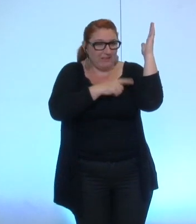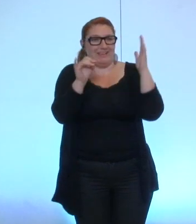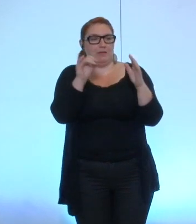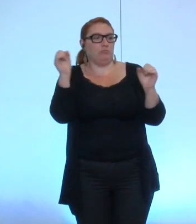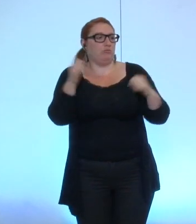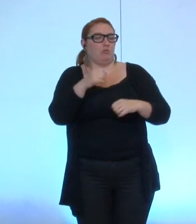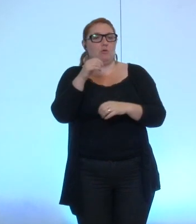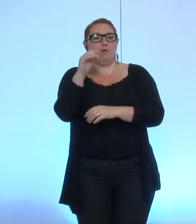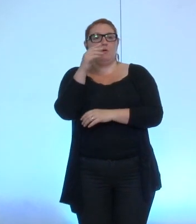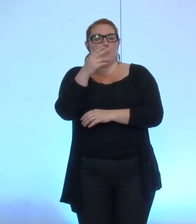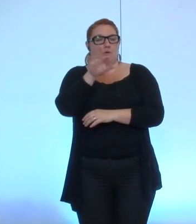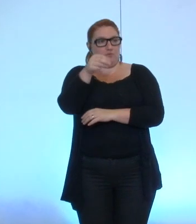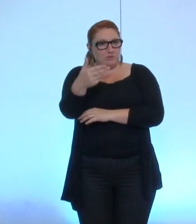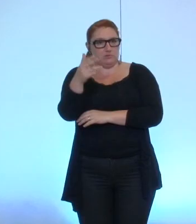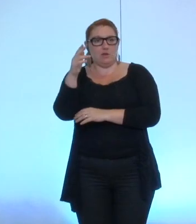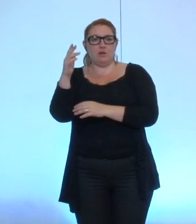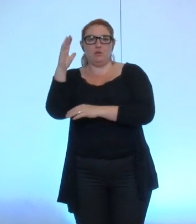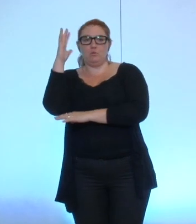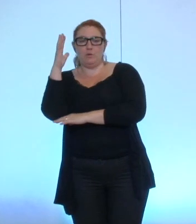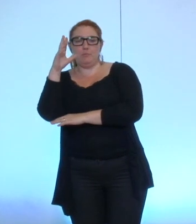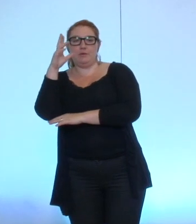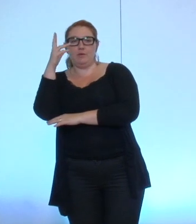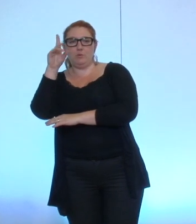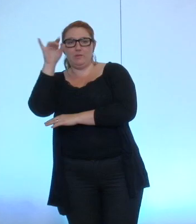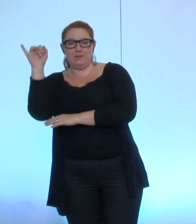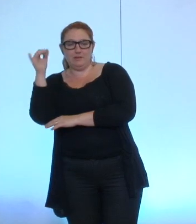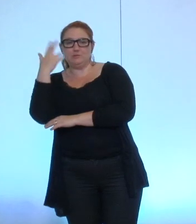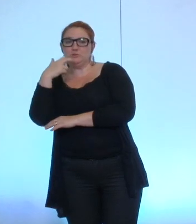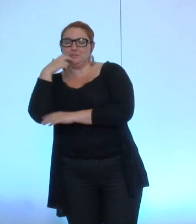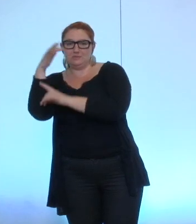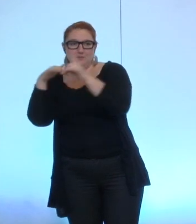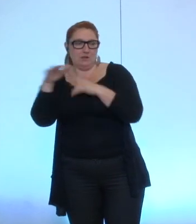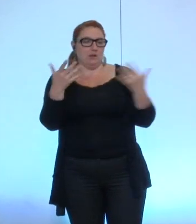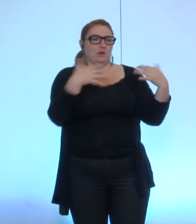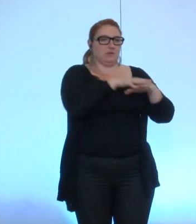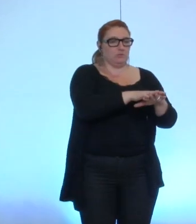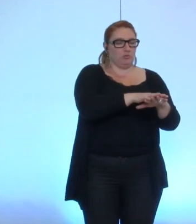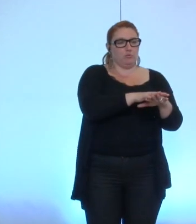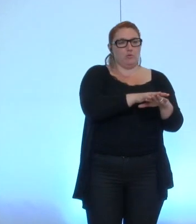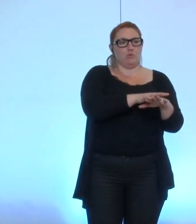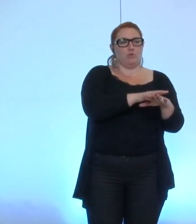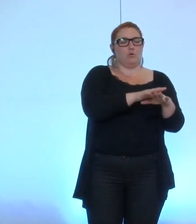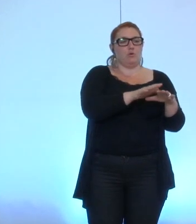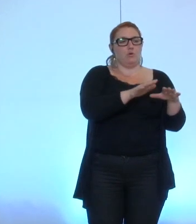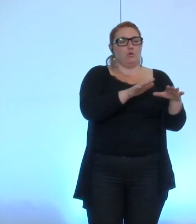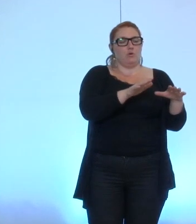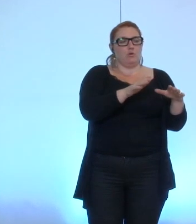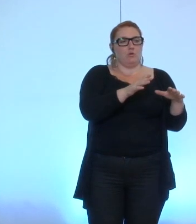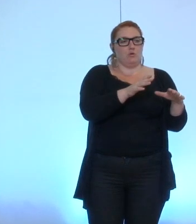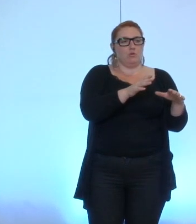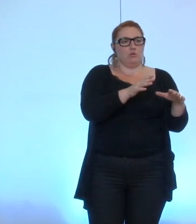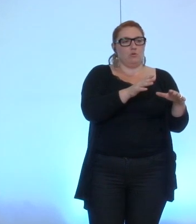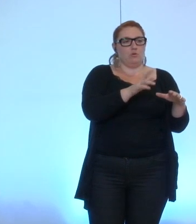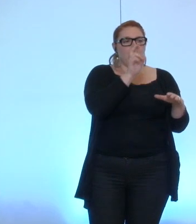UMP UDI société civile le rassemblement citoyen de la gauche et des écologistes qui s'abstient donc le rassemblement de gauche et de progrès